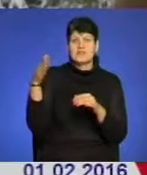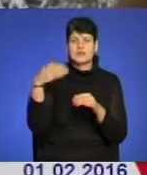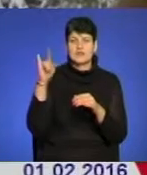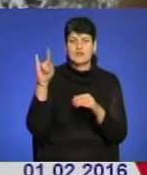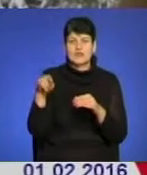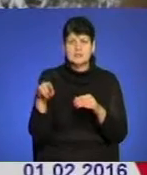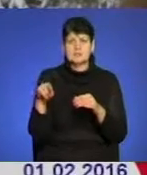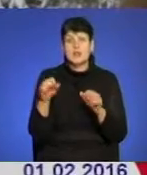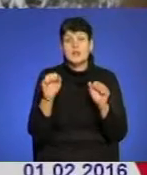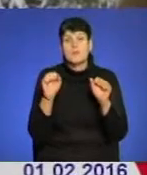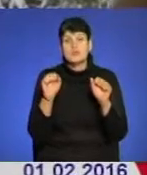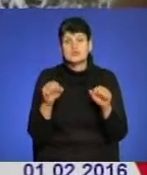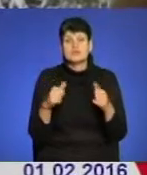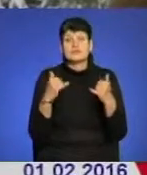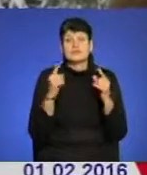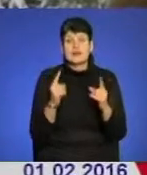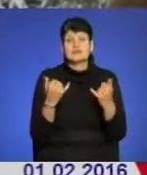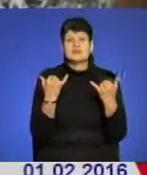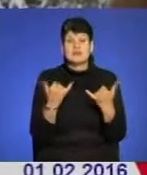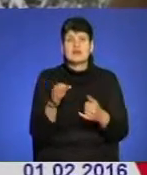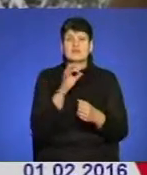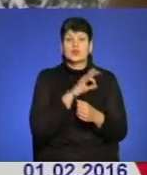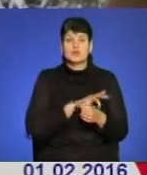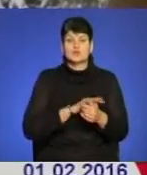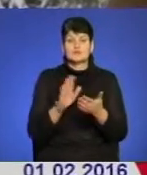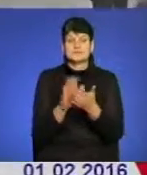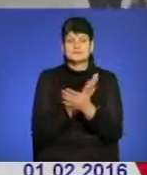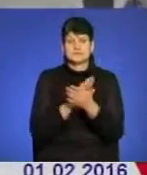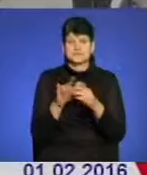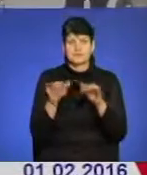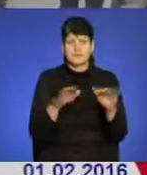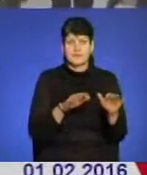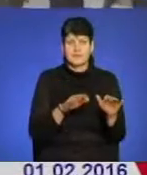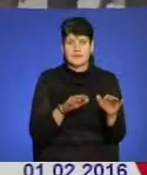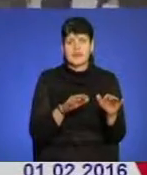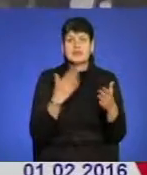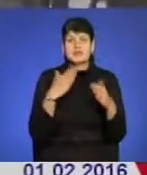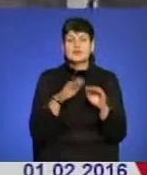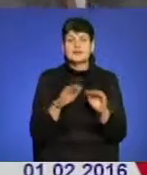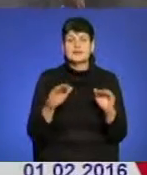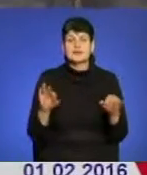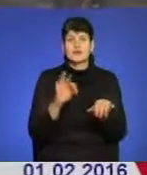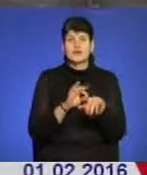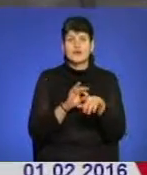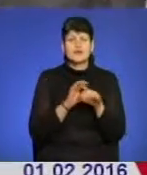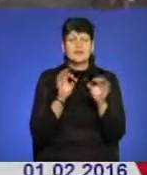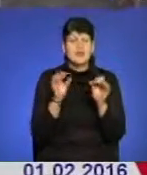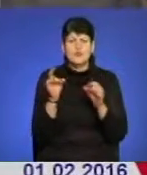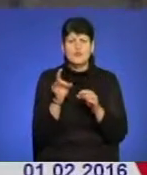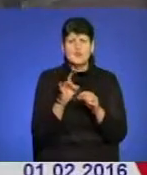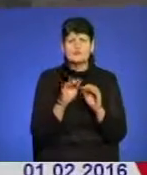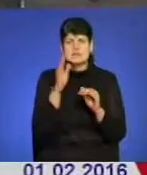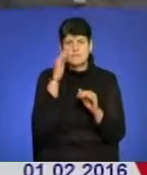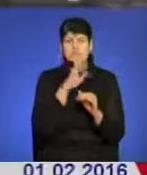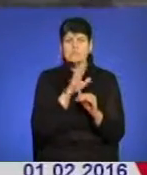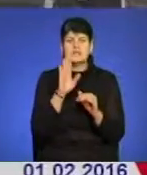вологе прибирання. Можливо, навіть зараз використовувати якісь дезінфекційні засоби. Якщо дітки захворіли, то ні в якому разі батьки не